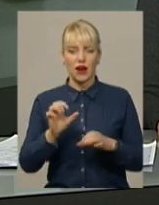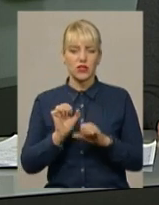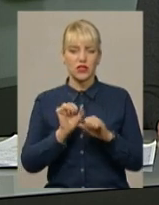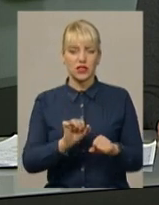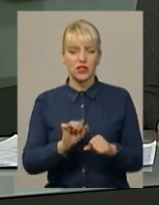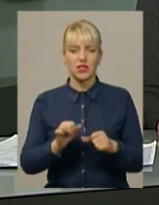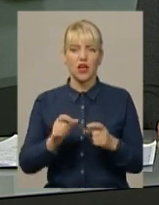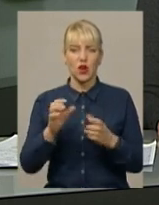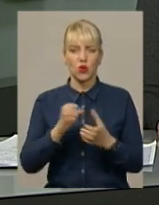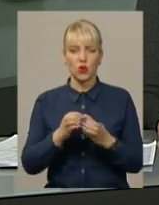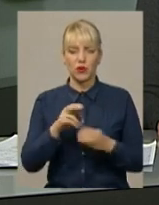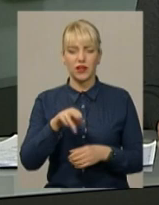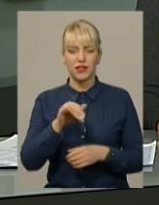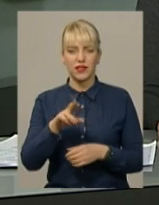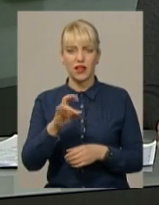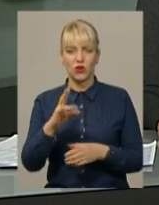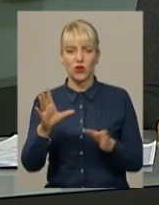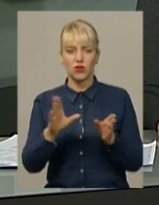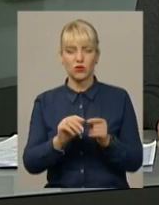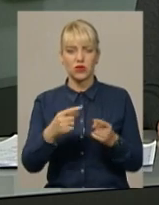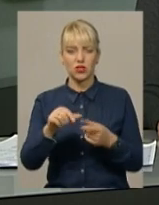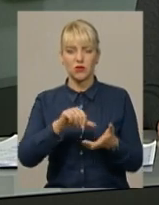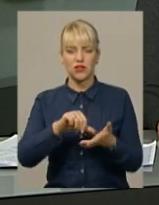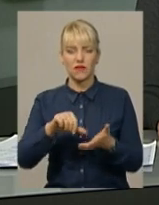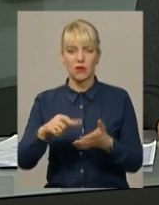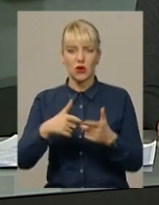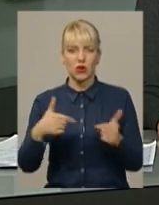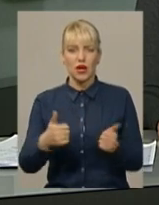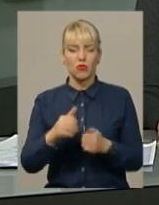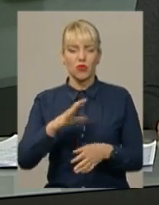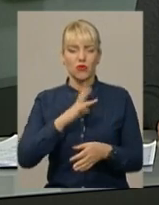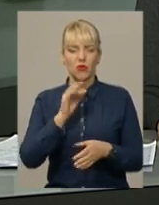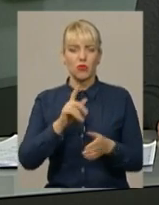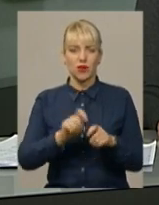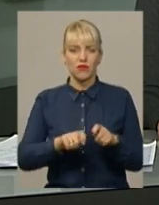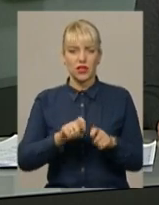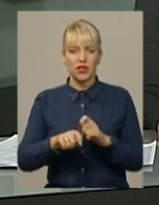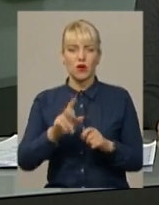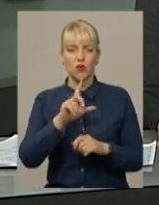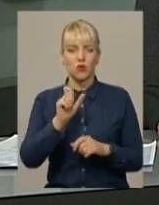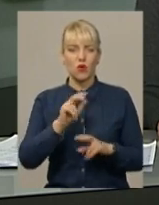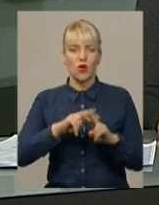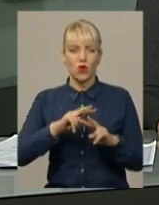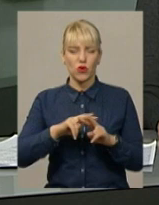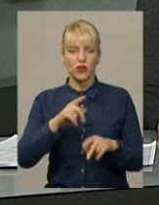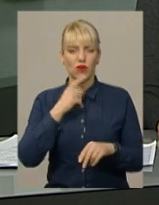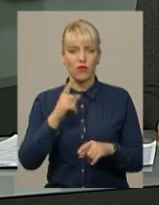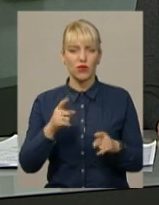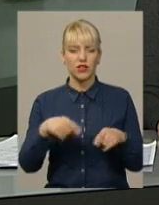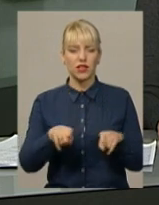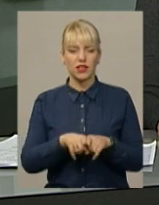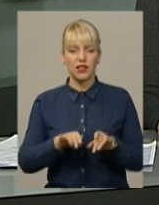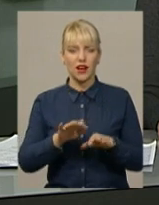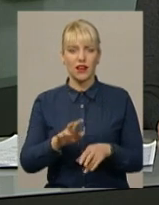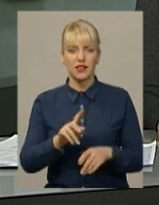січні цього року разом із іншими представниками організації перебував із перевіркою у замковій колонії. Він зазначає, подібні акції